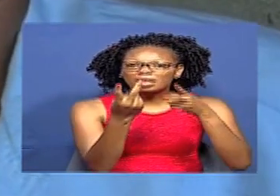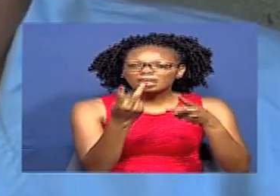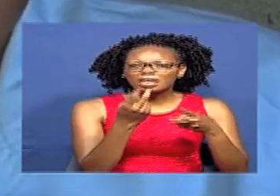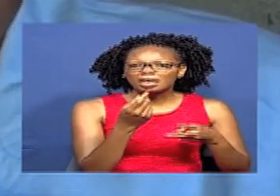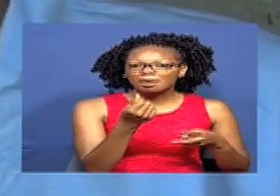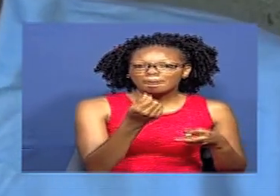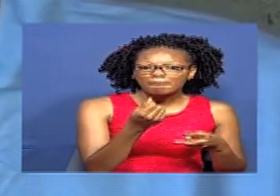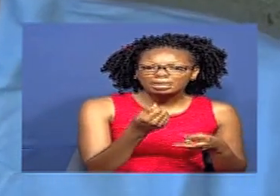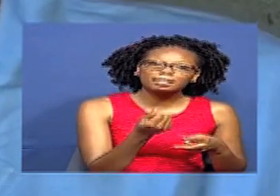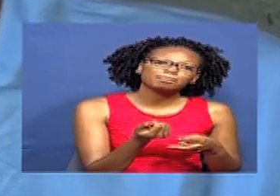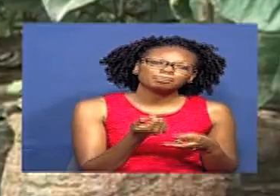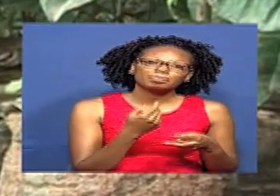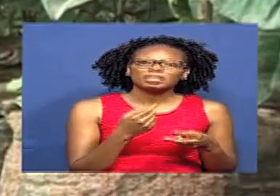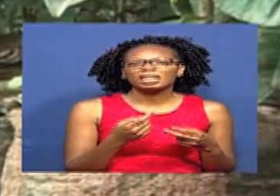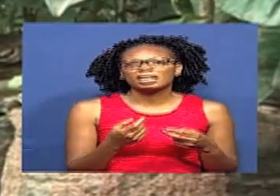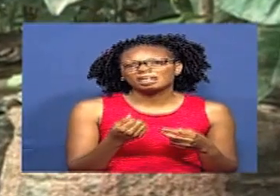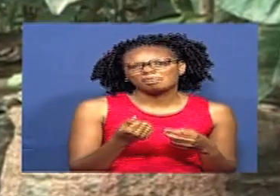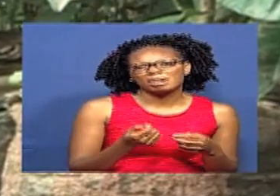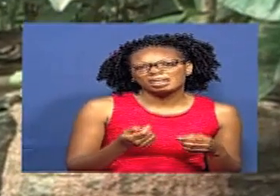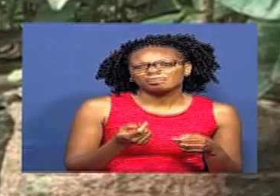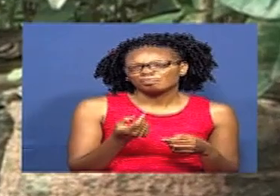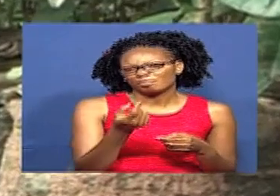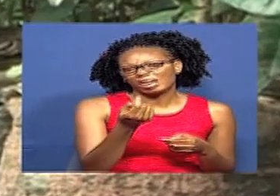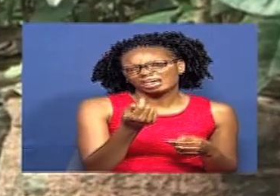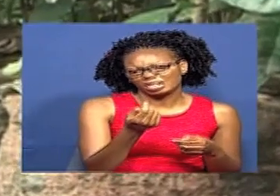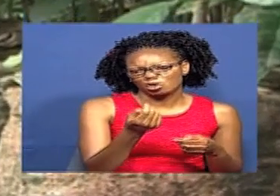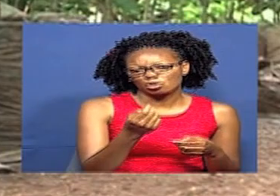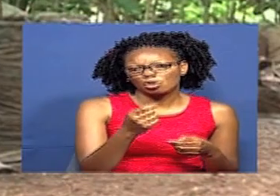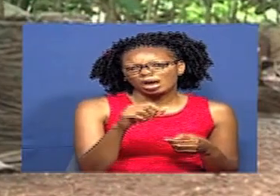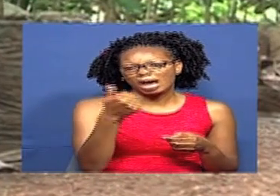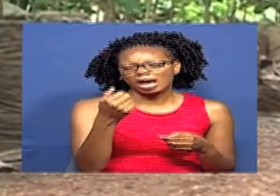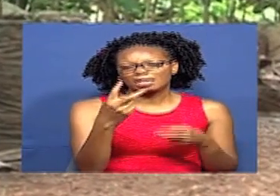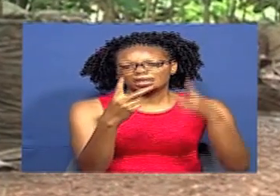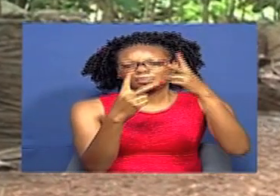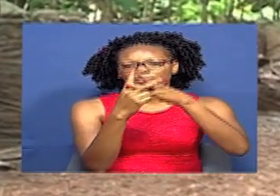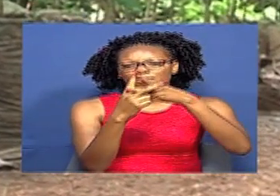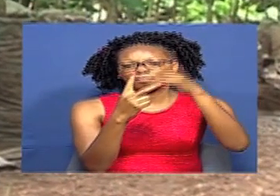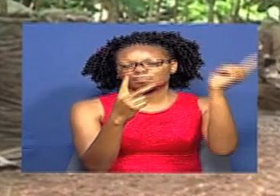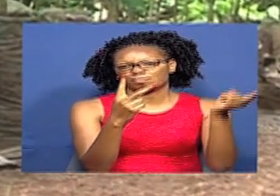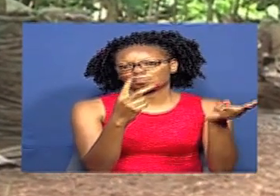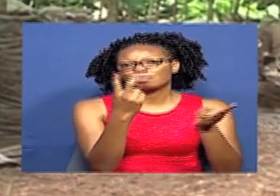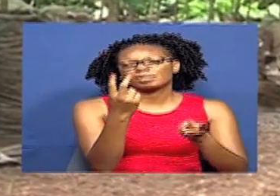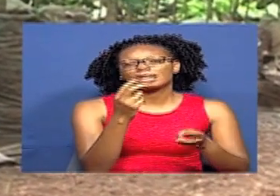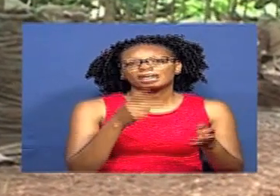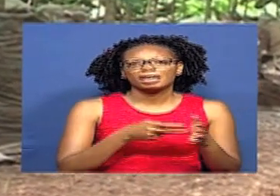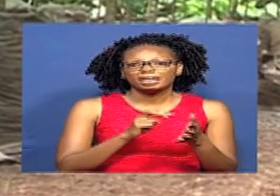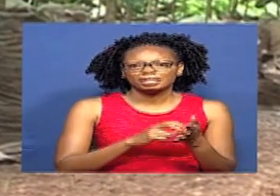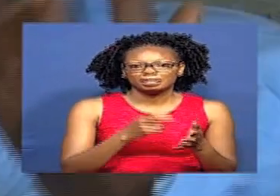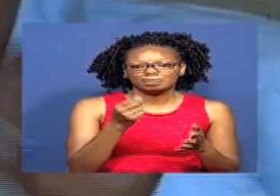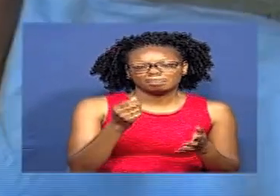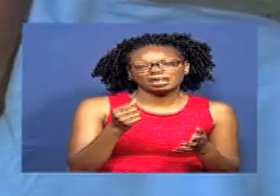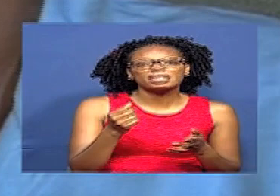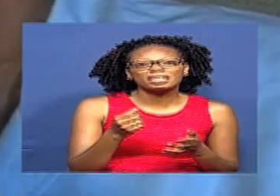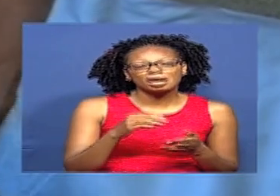sababu, tuhatu kutaka tupandishe beii uwe kali Tulitaka iwe kwa beii ya chini kwa sababu Ndiyo watu wa community